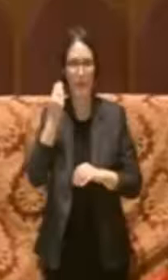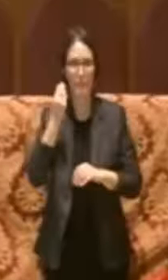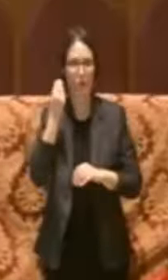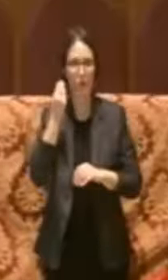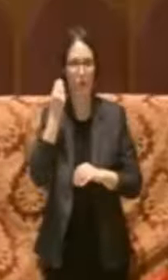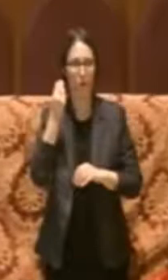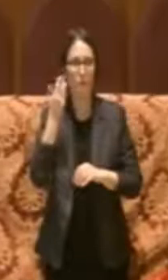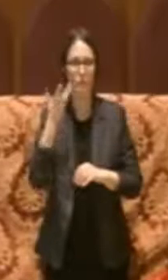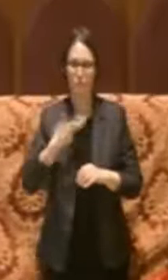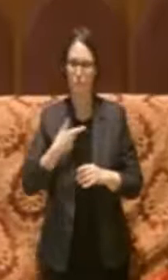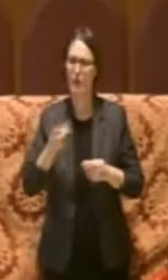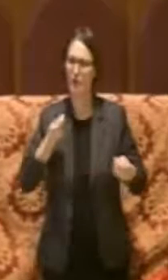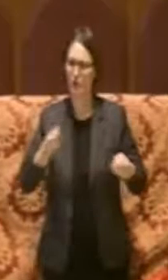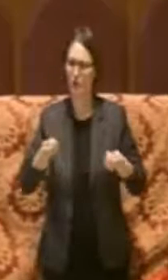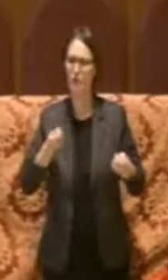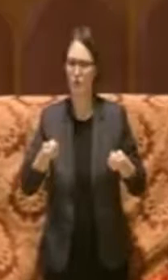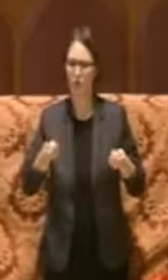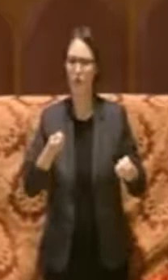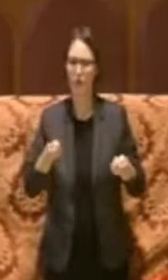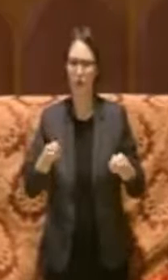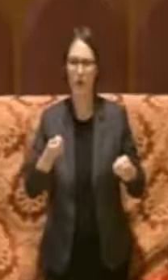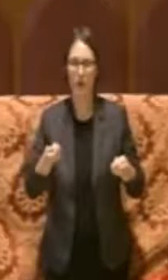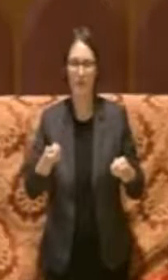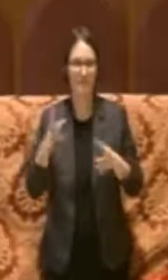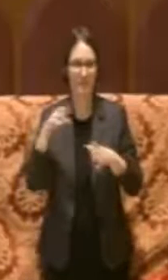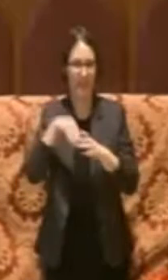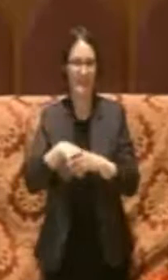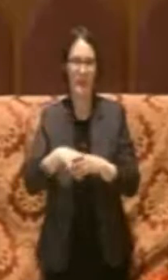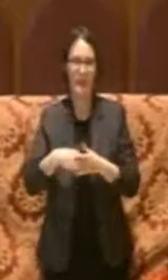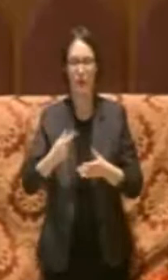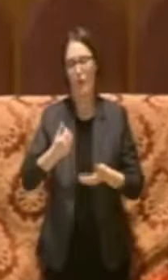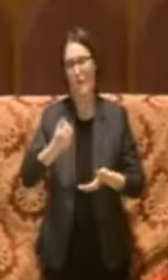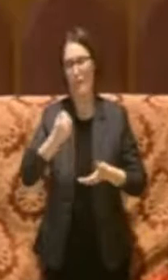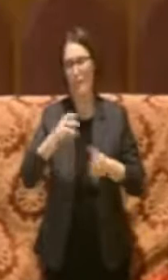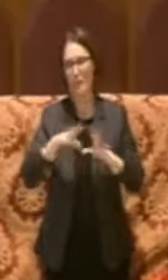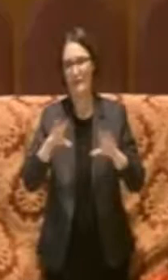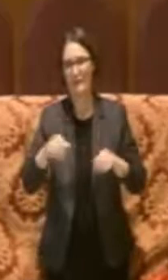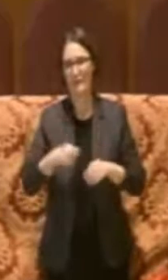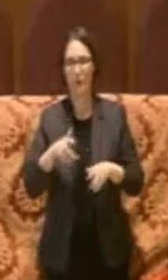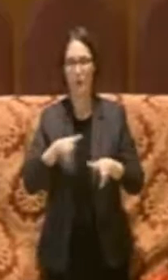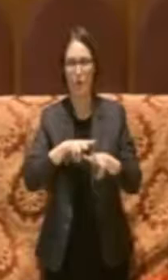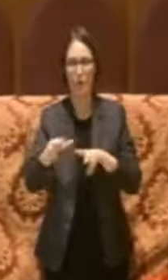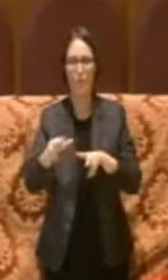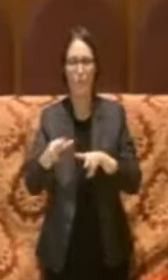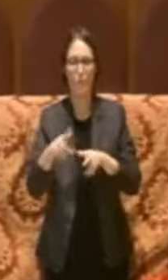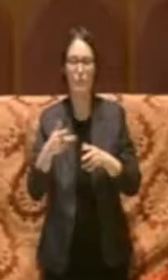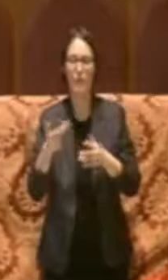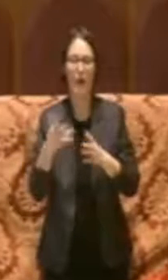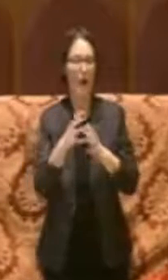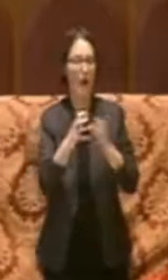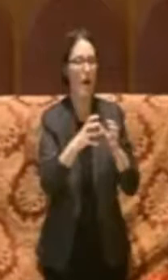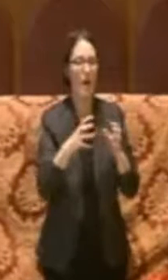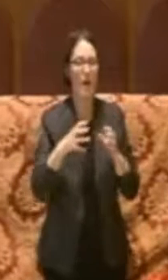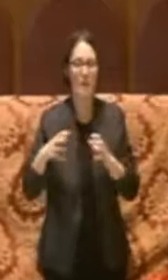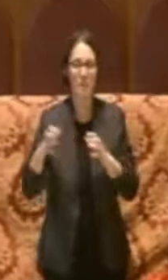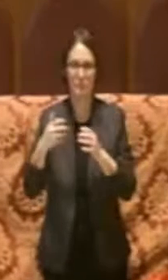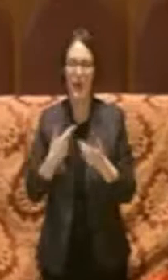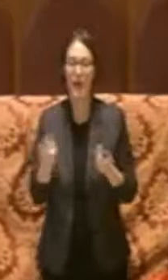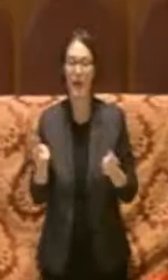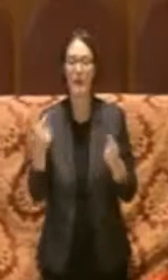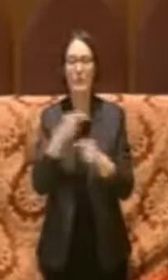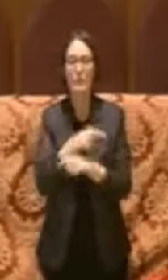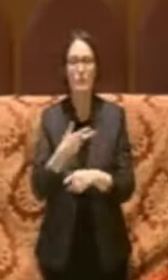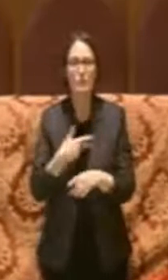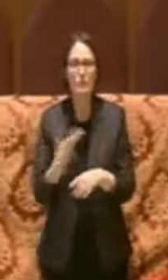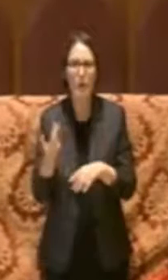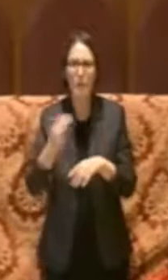avere in gestione di avere all'interno del patrimonio comunale totti impianti, ma no, no, corso di questi anni abbiamo scoperto che in realtà ce ne